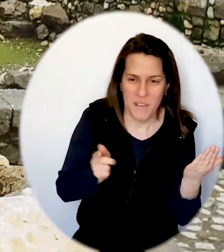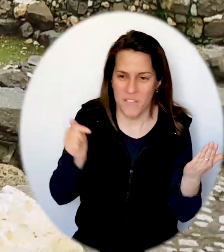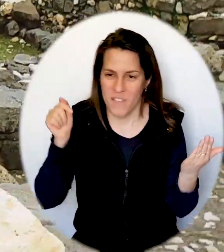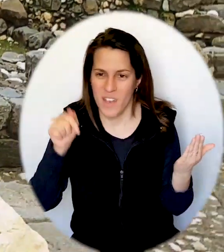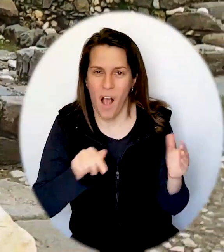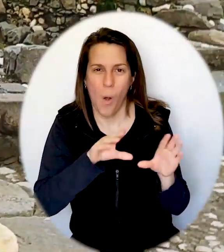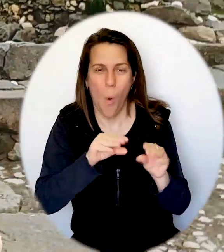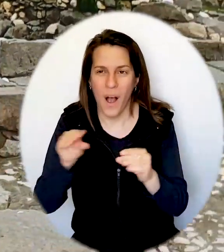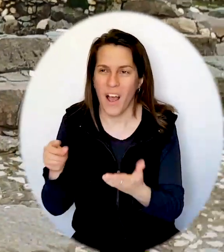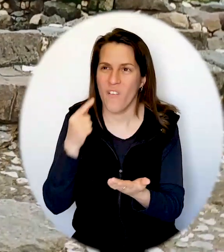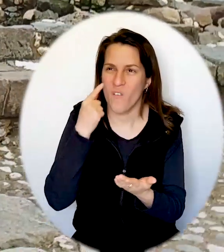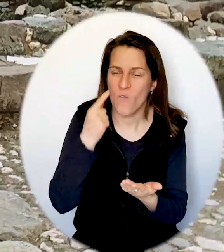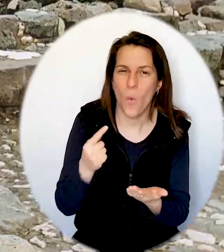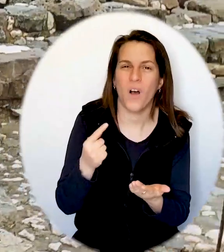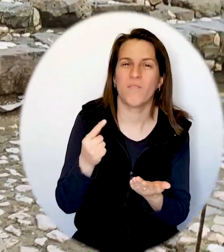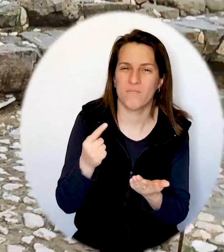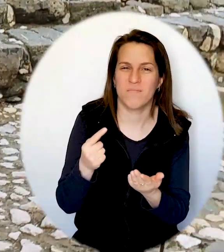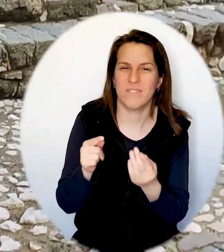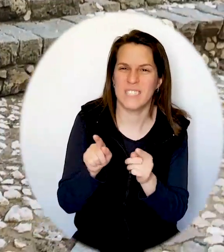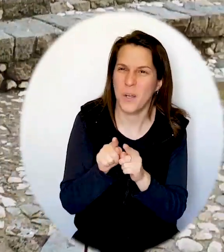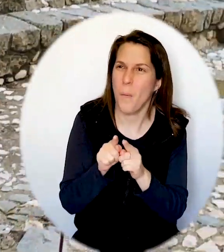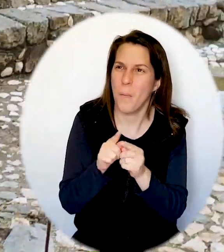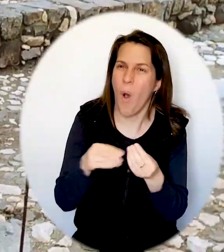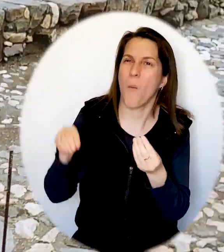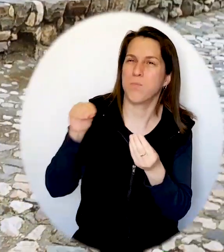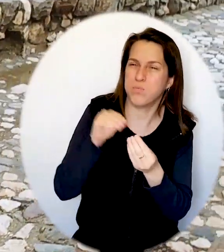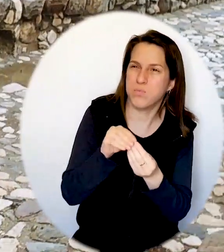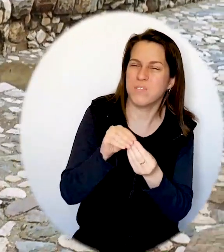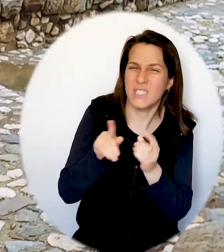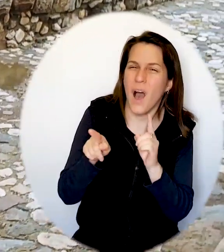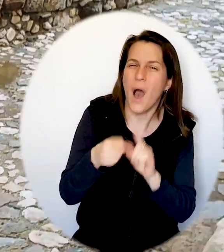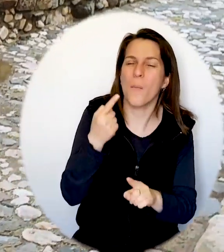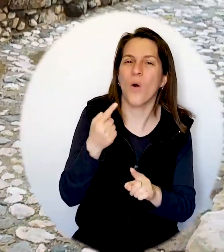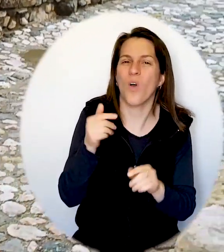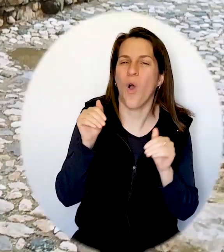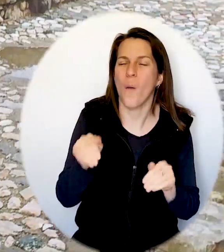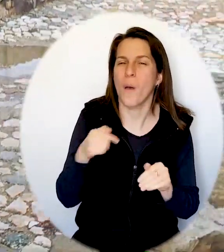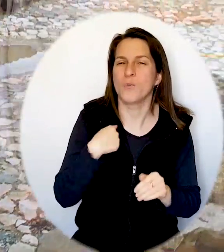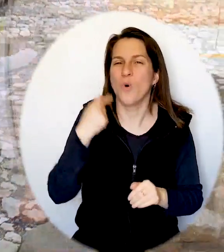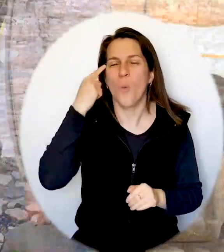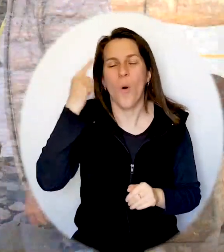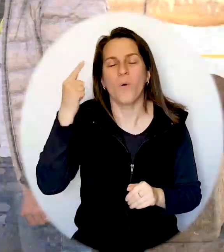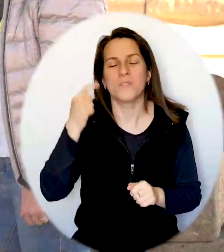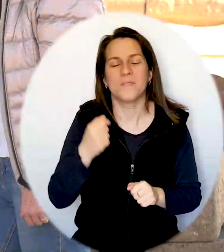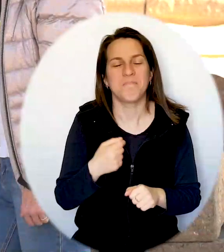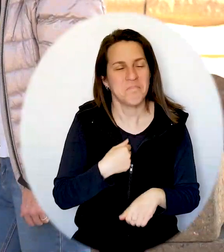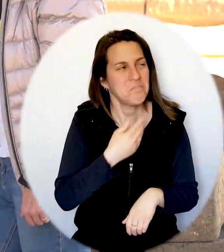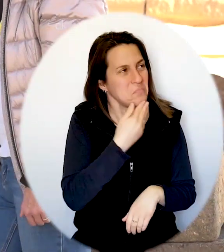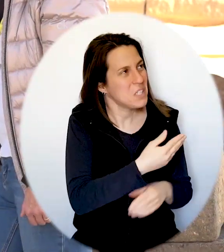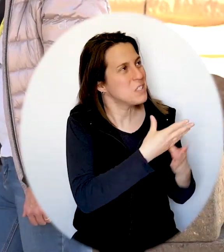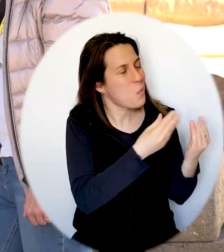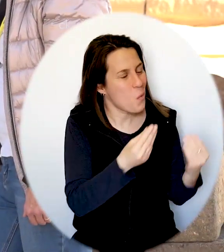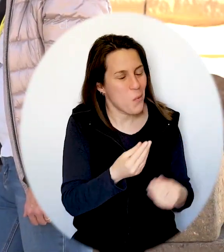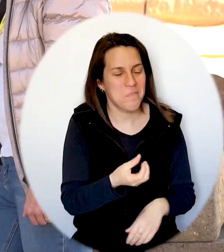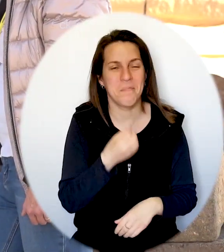lieux, et à mon avis, c'est quelque chose qui est super important pour les gens, de voir ça. Merci beaucoup Jacqueline.